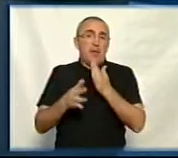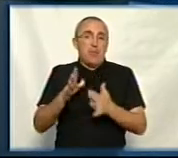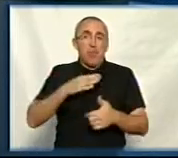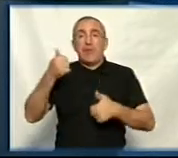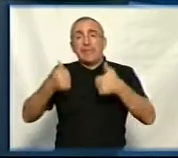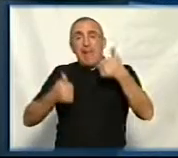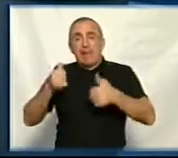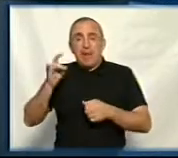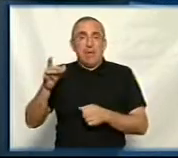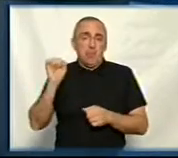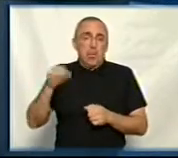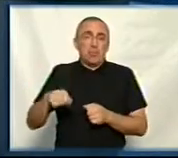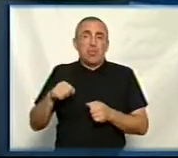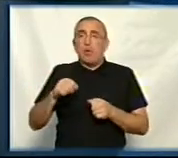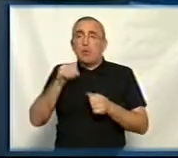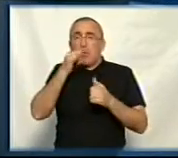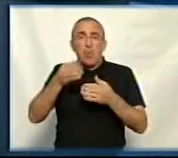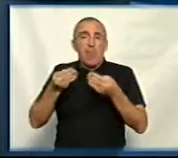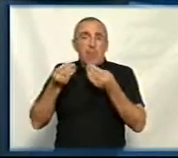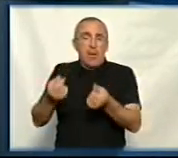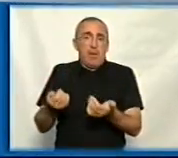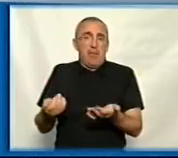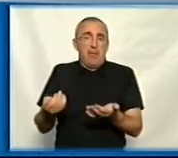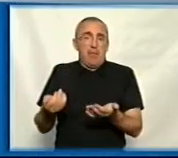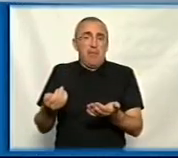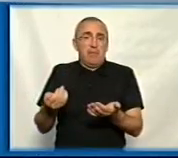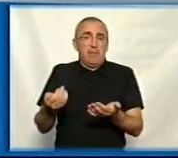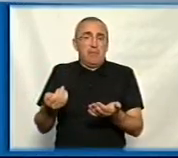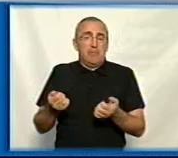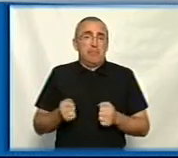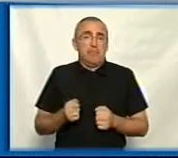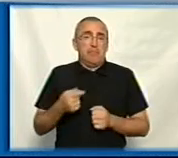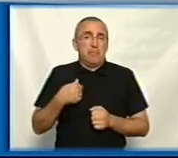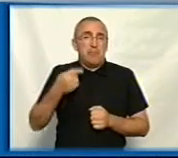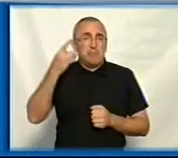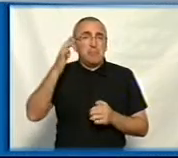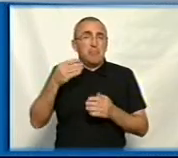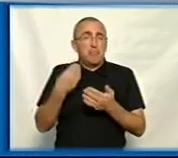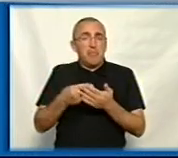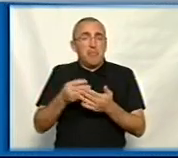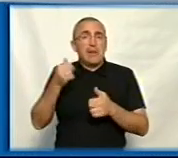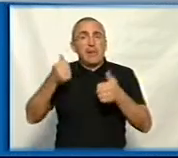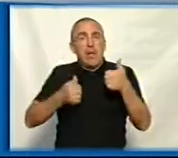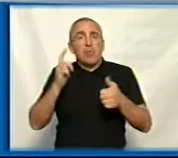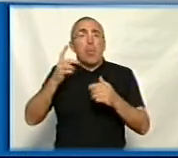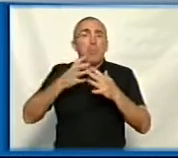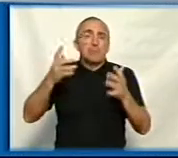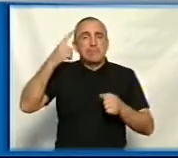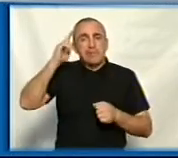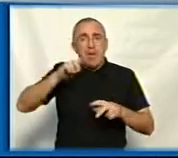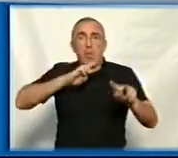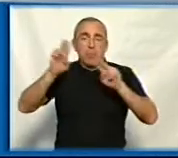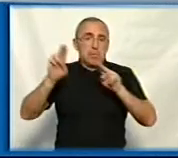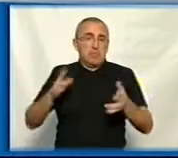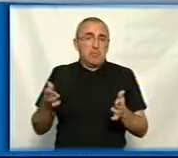тендер, тобто там не можна було впливати. Там було тендер на освоєння коштів, наскільки я розумію, а не тендер про те, хто більше знається на обрізці